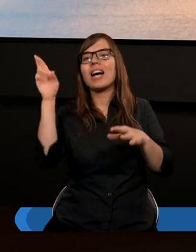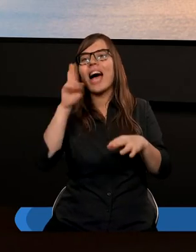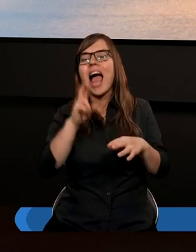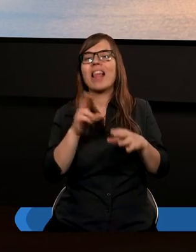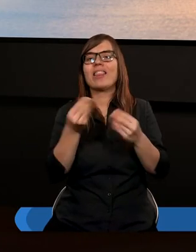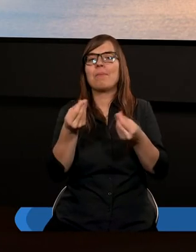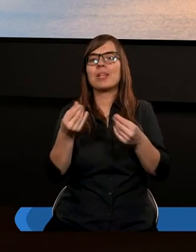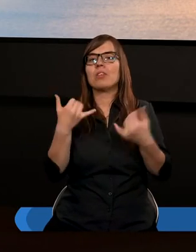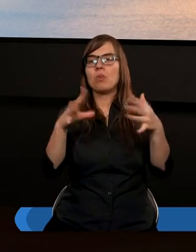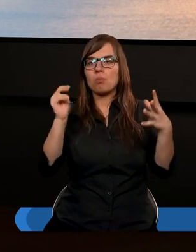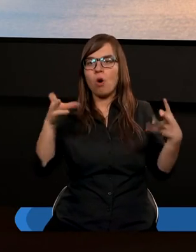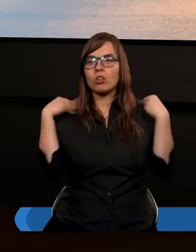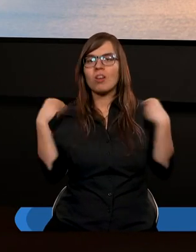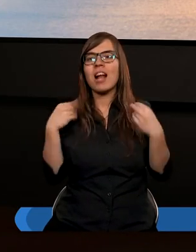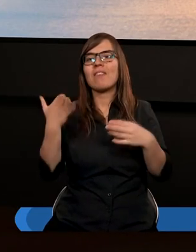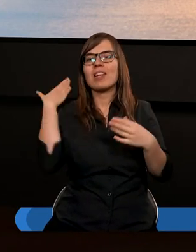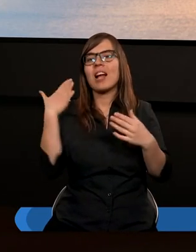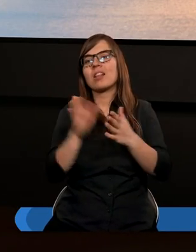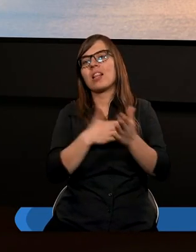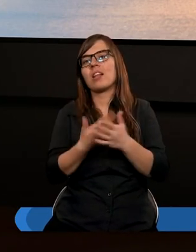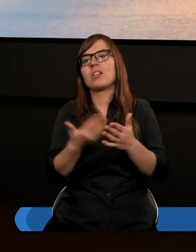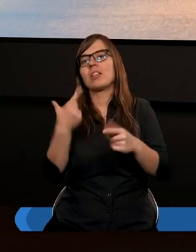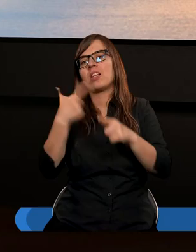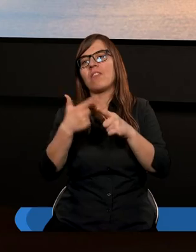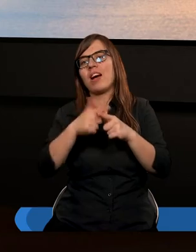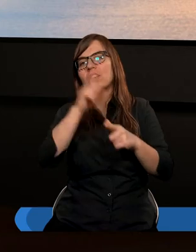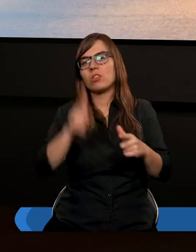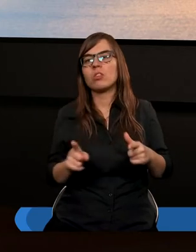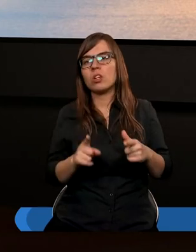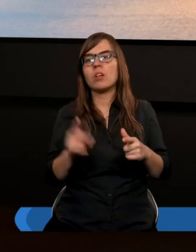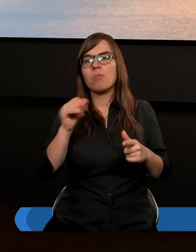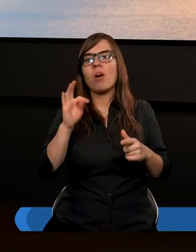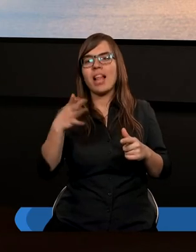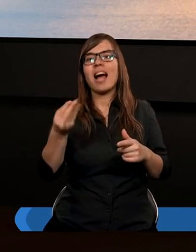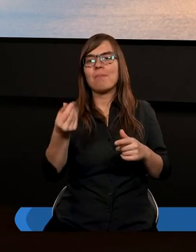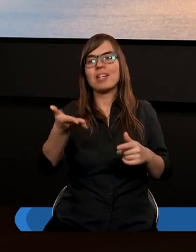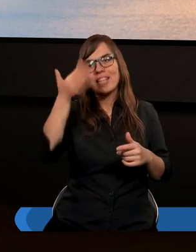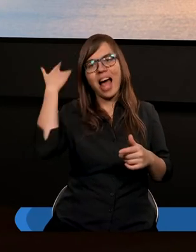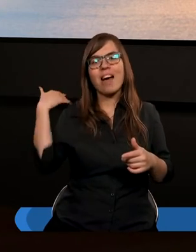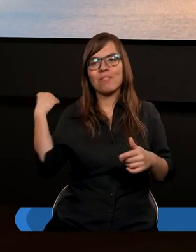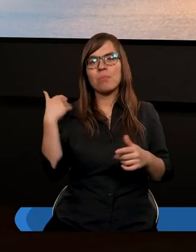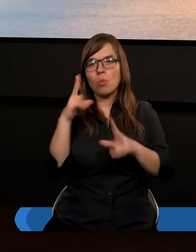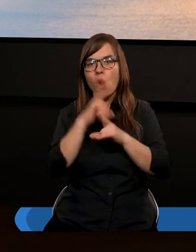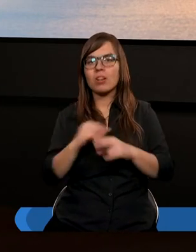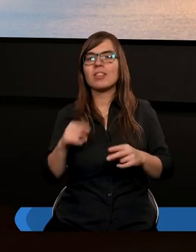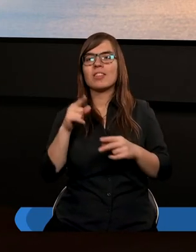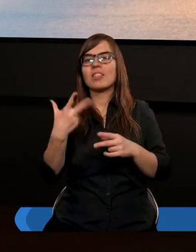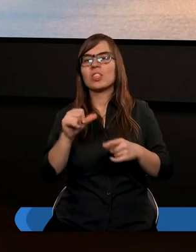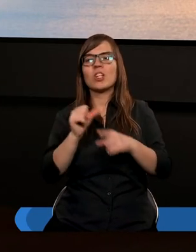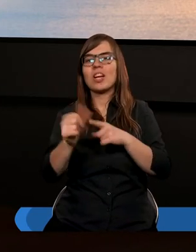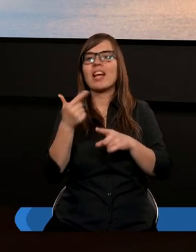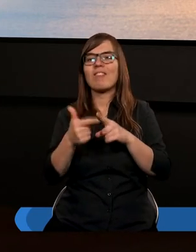renty bo dostawali wtedy no 20 złotych bo takie pieniądze były wtedy oczywiście to nie